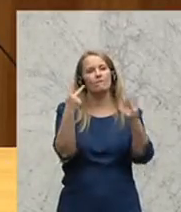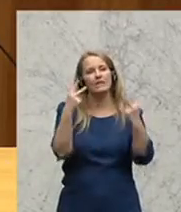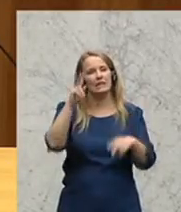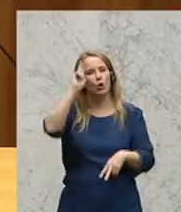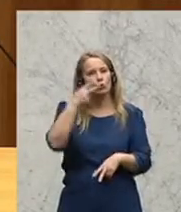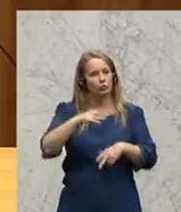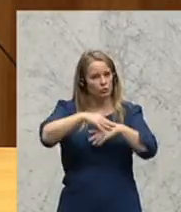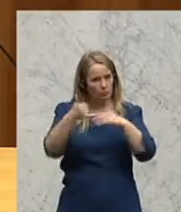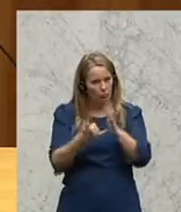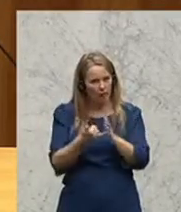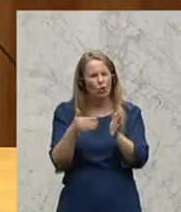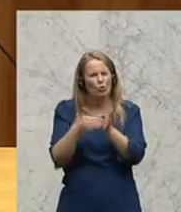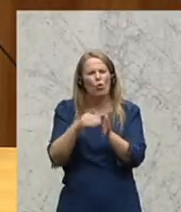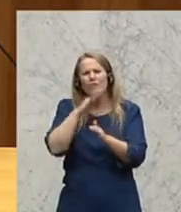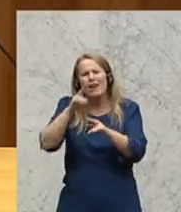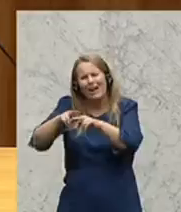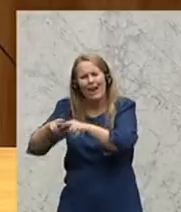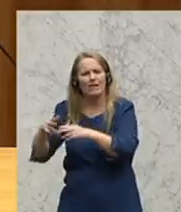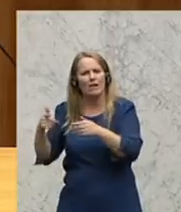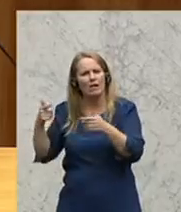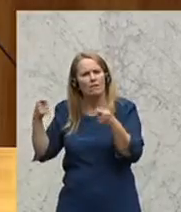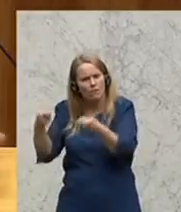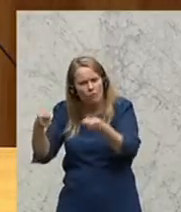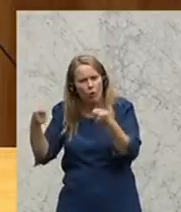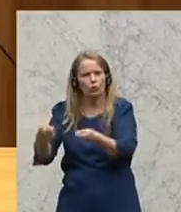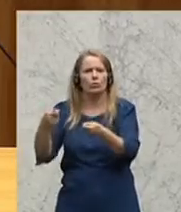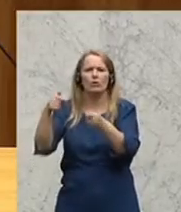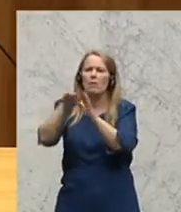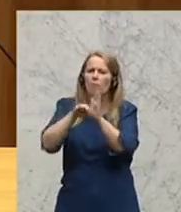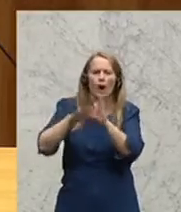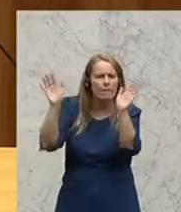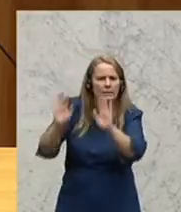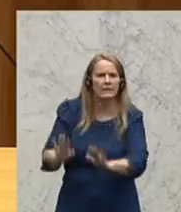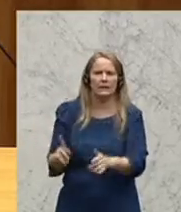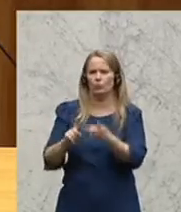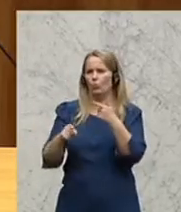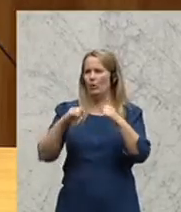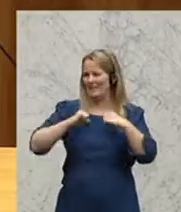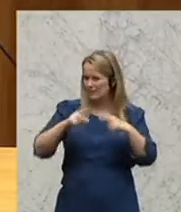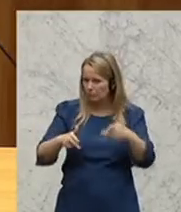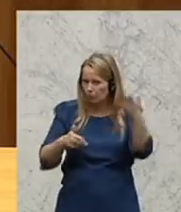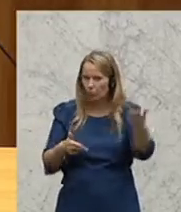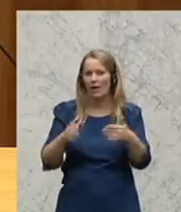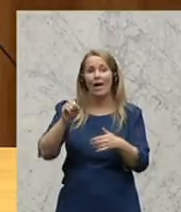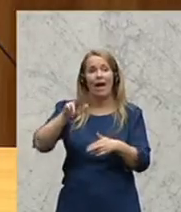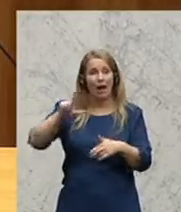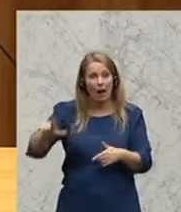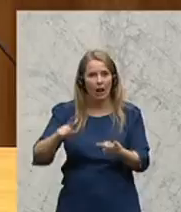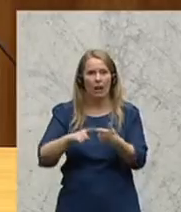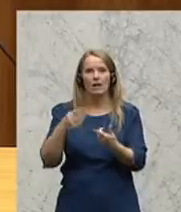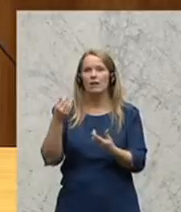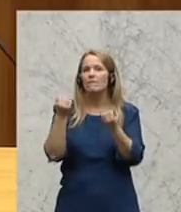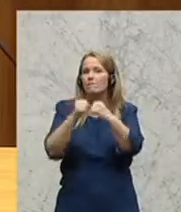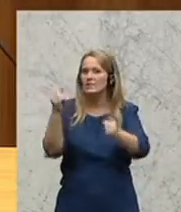Kunstprojekte neben all den kleineren Förderungen, die Sie vergeben, an Programmkinos zum Beispiel in Innsbruck. Erl, die